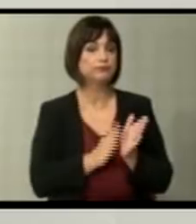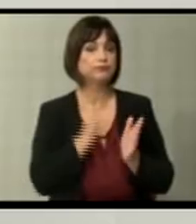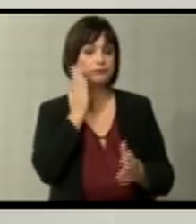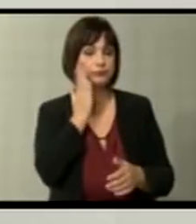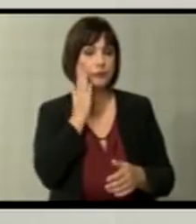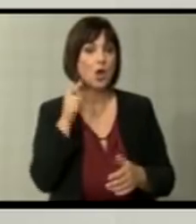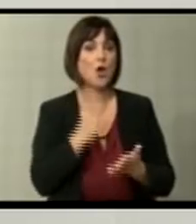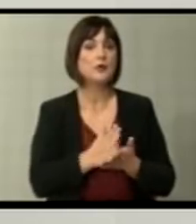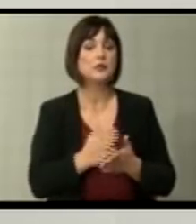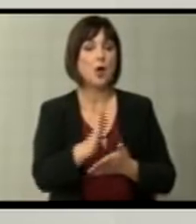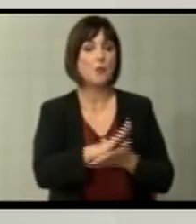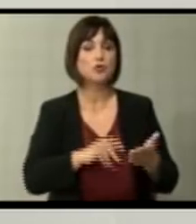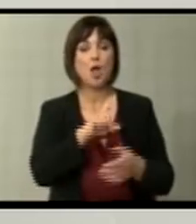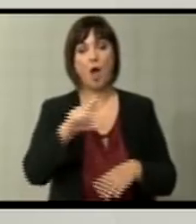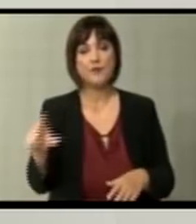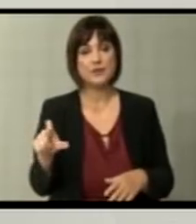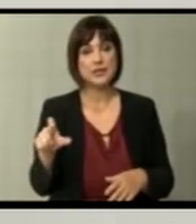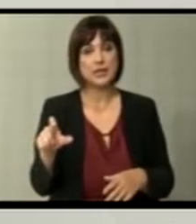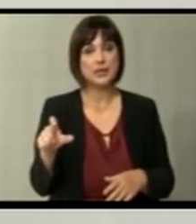да покренува обвинение